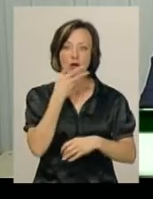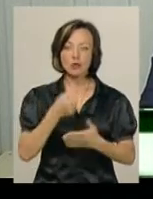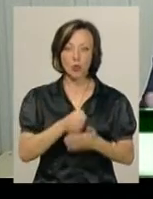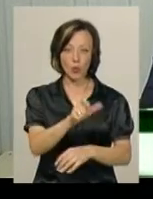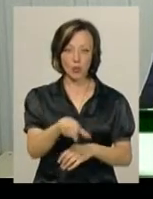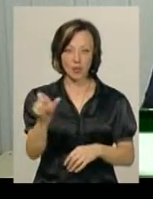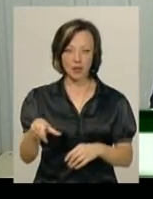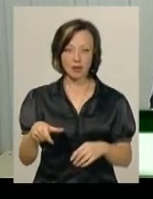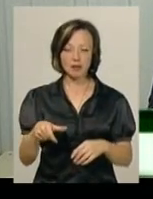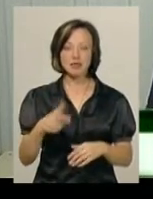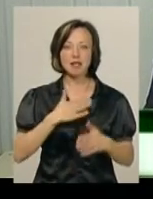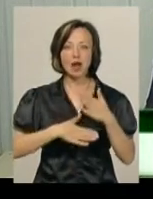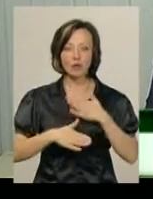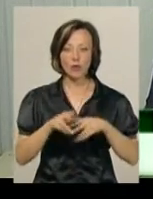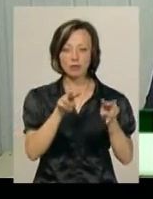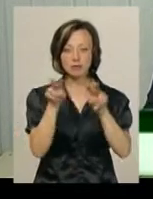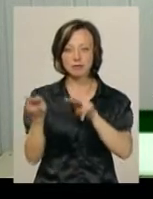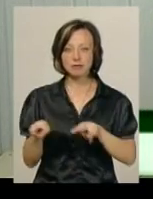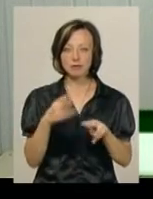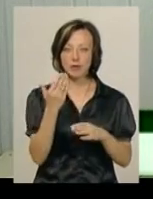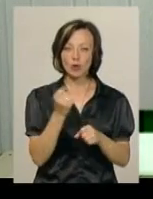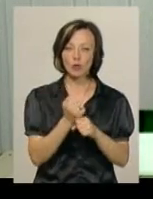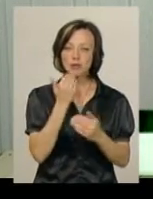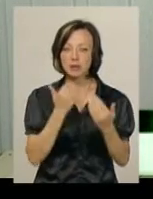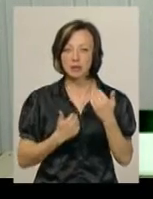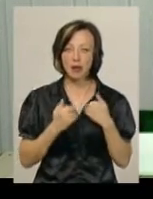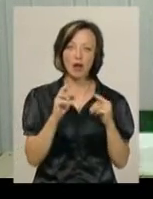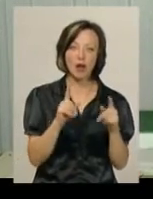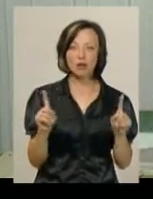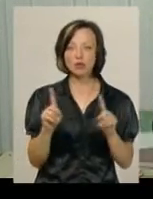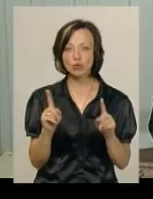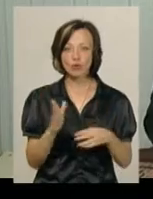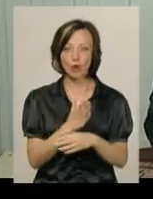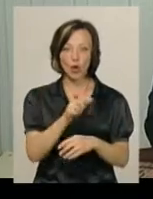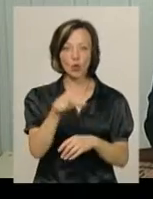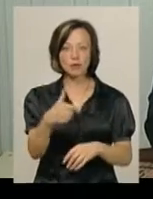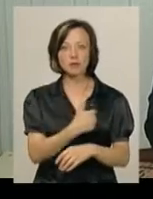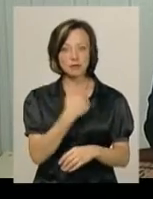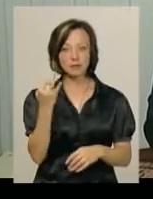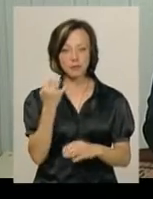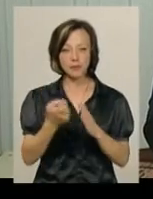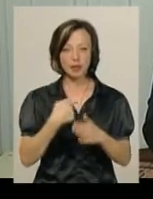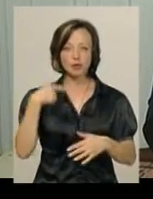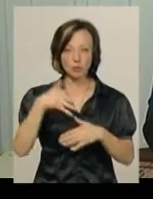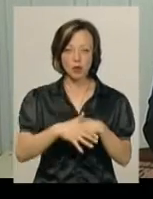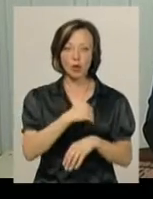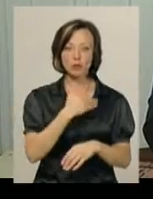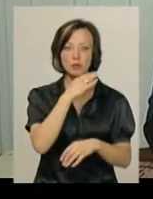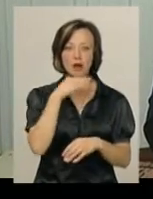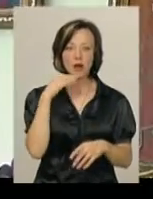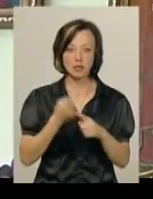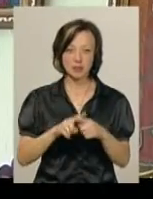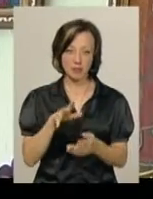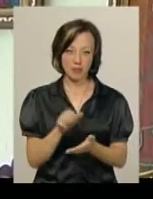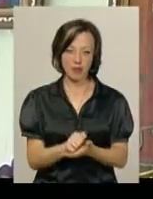І вони з задоволенням розглядають твої роботи, питають, а що воно, як воно людям хочеться. Я зрозуміла, що я хочу багато цим